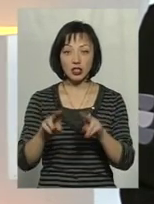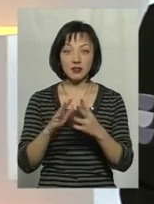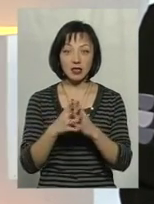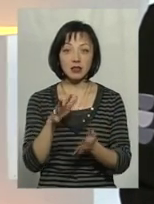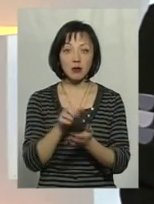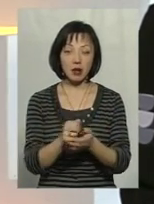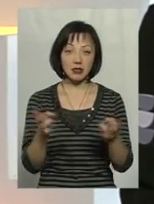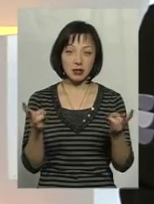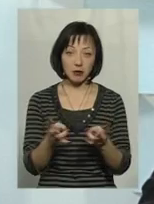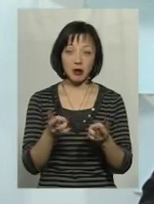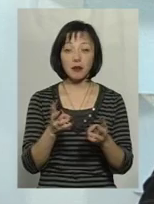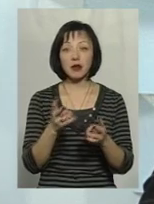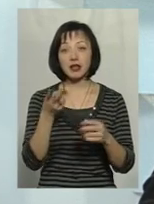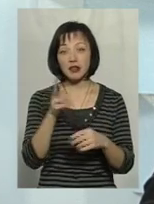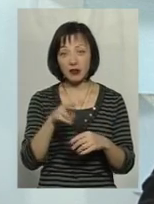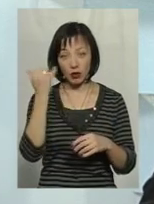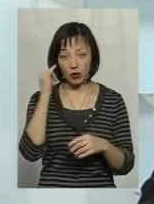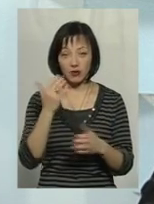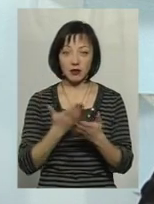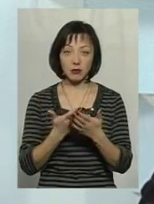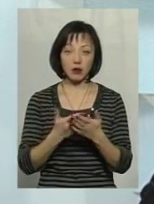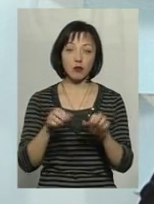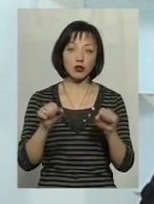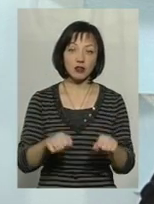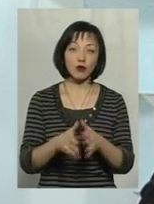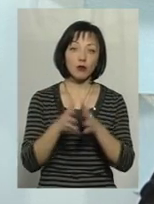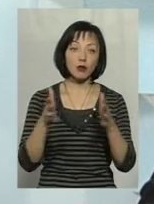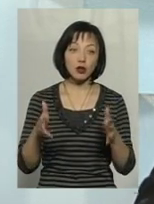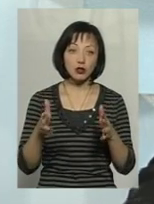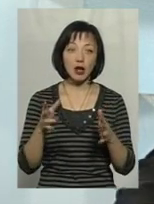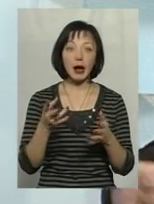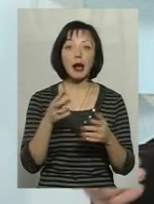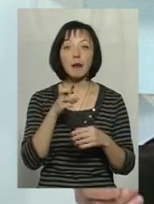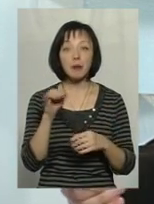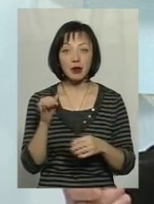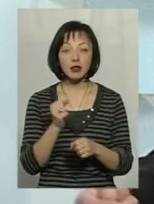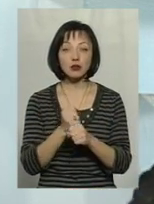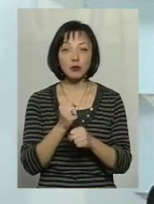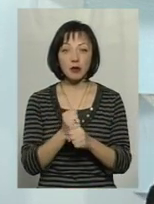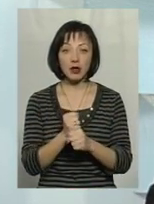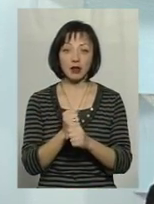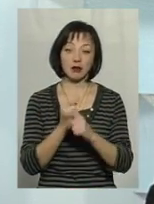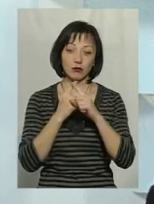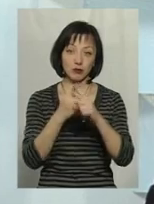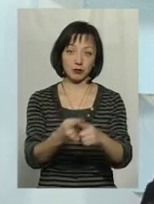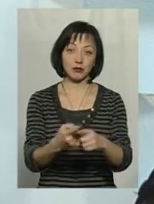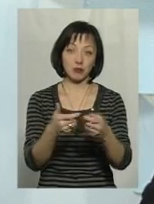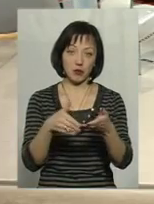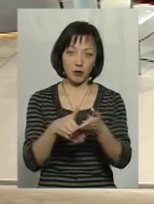займатися. Він би тримав сьогодні дві корівки, можливо більше, якби ми хоч зробили крок йому на зустріч.